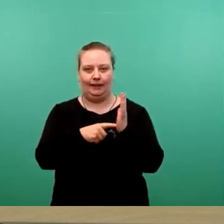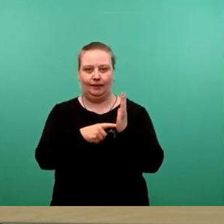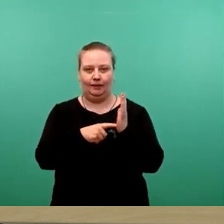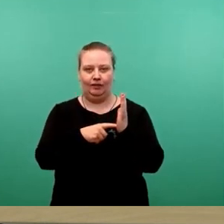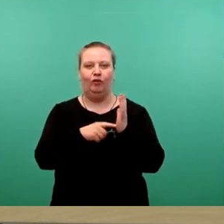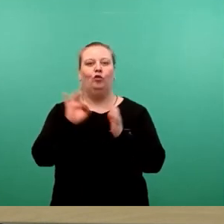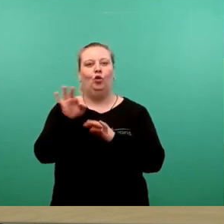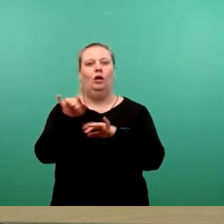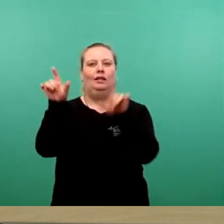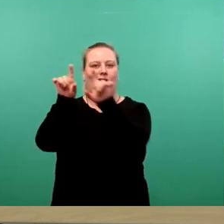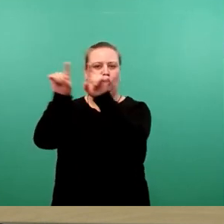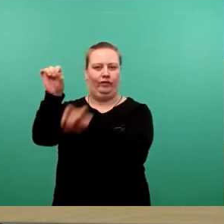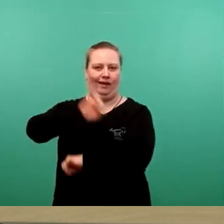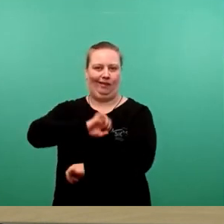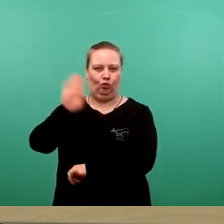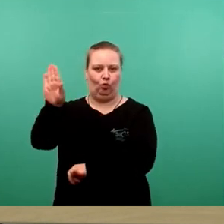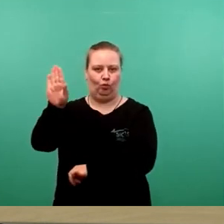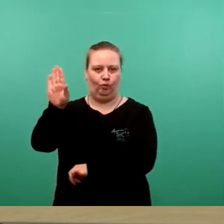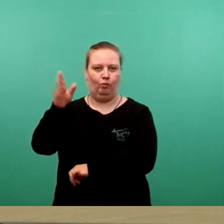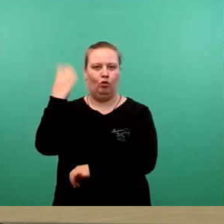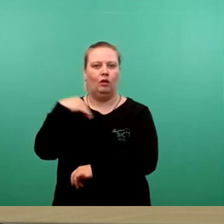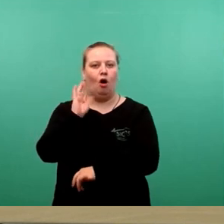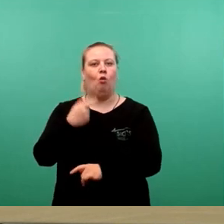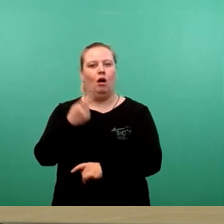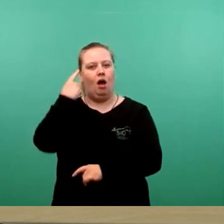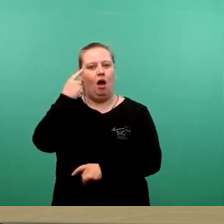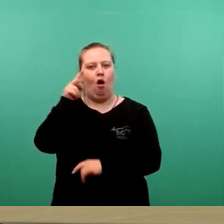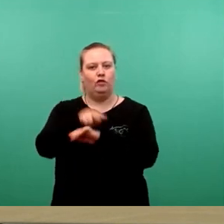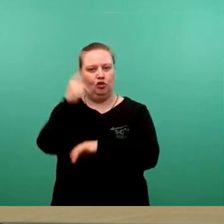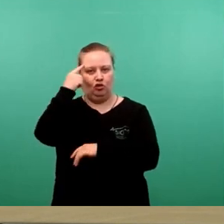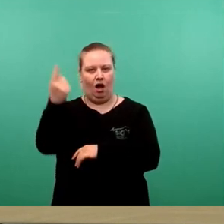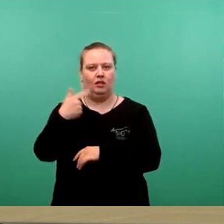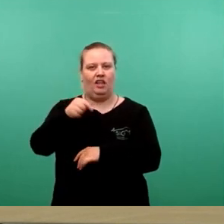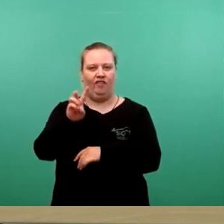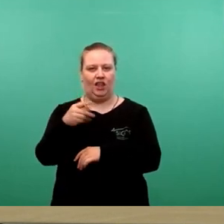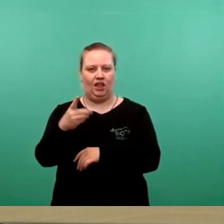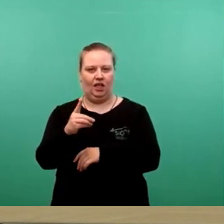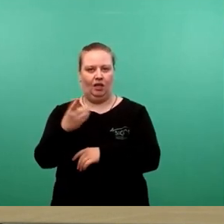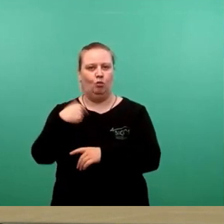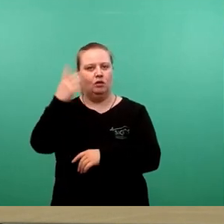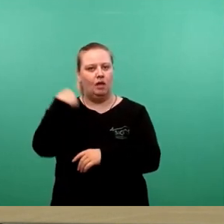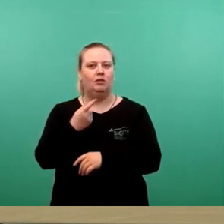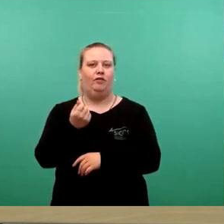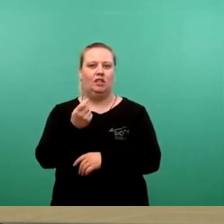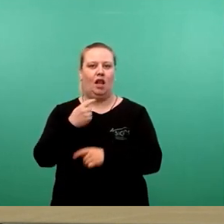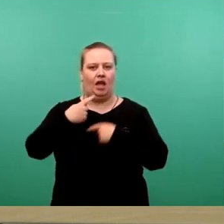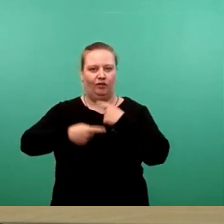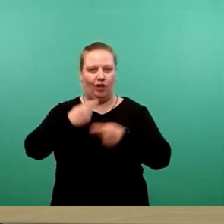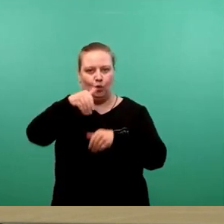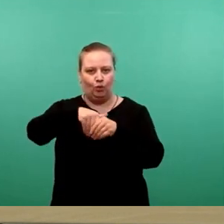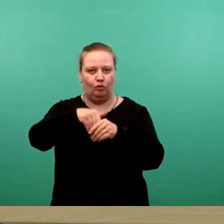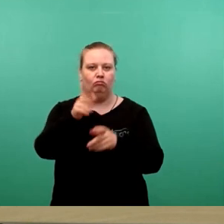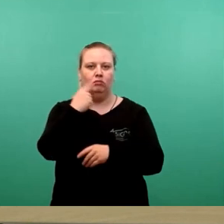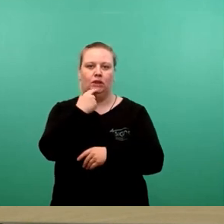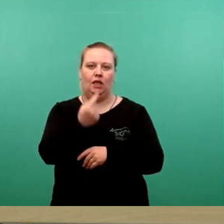Gesellschafter nach Beschluss des Aufsichtsrates der TWD, der die finanzielle Entwicklung aufsieht. Ich habe gesagt, Sie